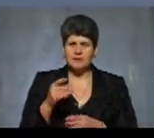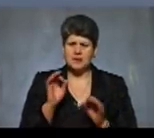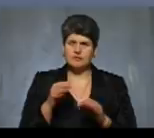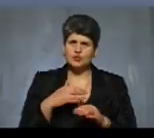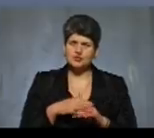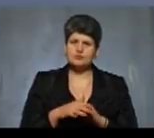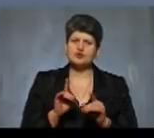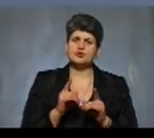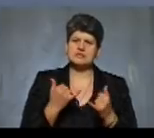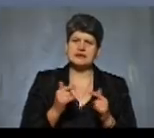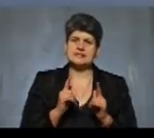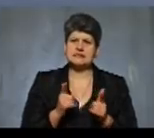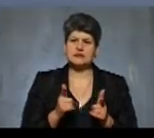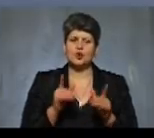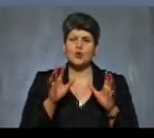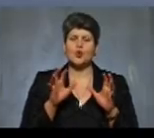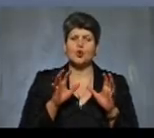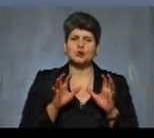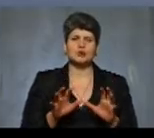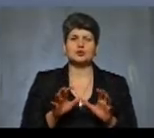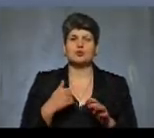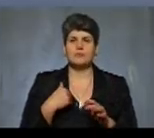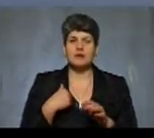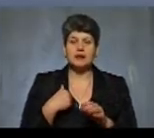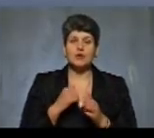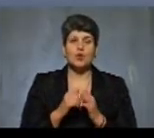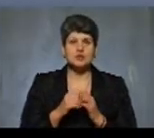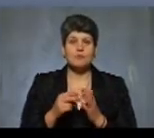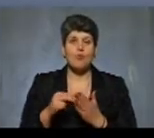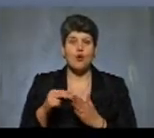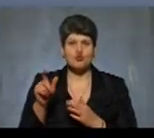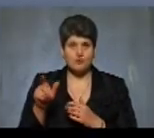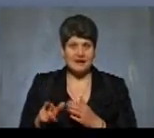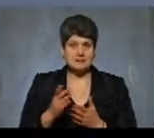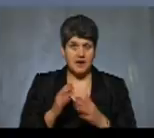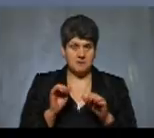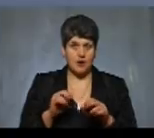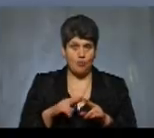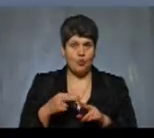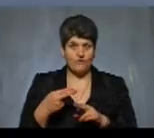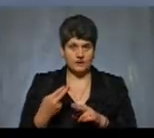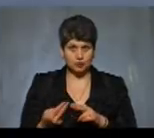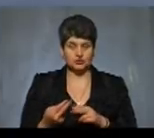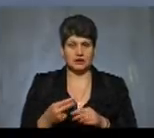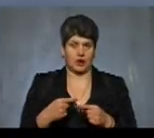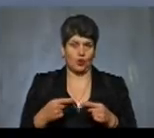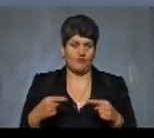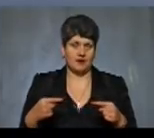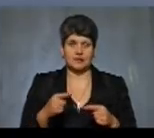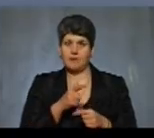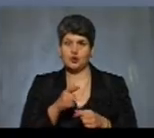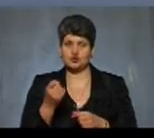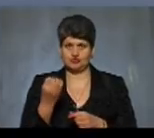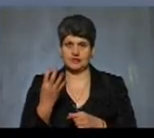згідно цивільного кодексу, кожен покупець має право повернути товар протягом 14 днів. Тобто,